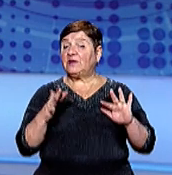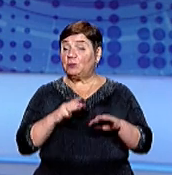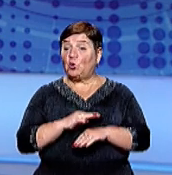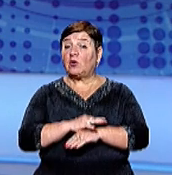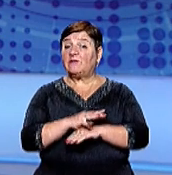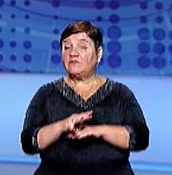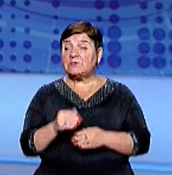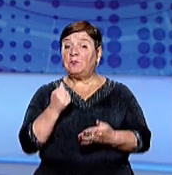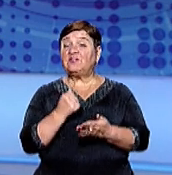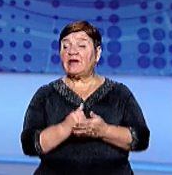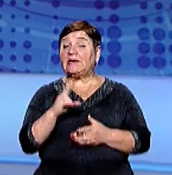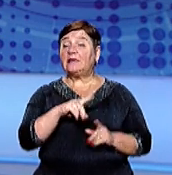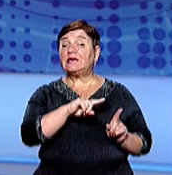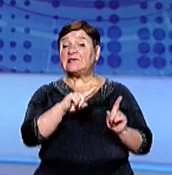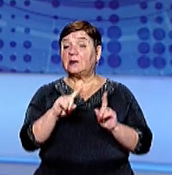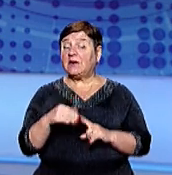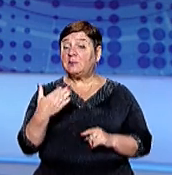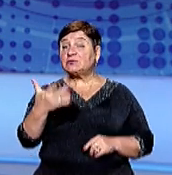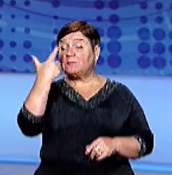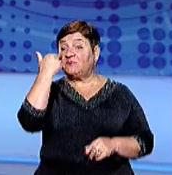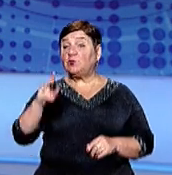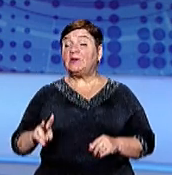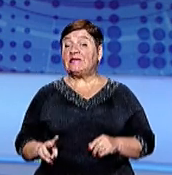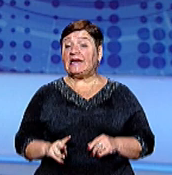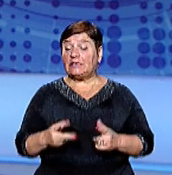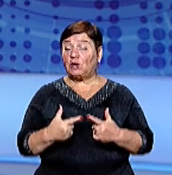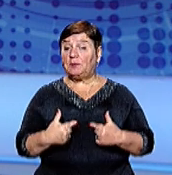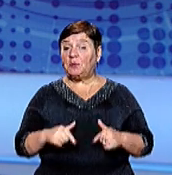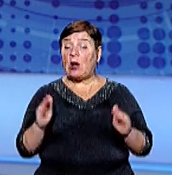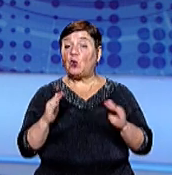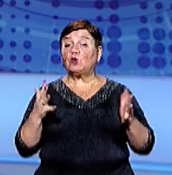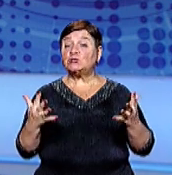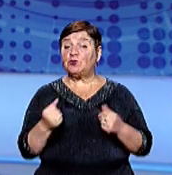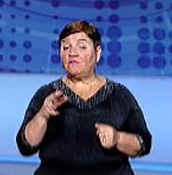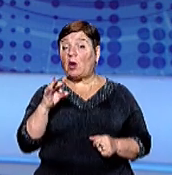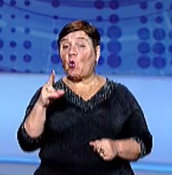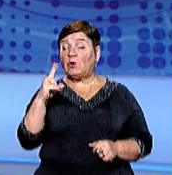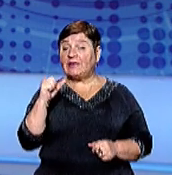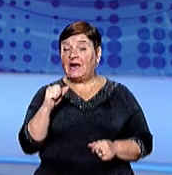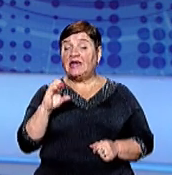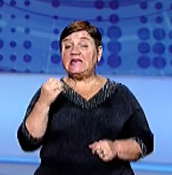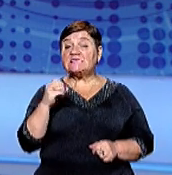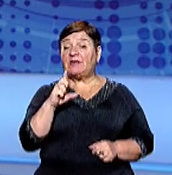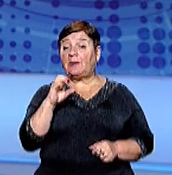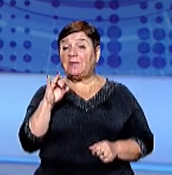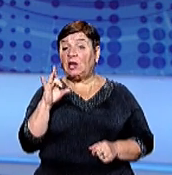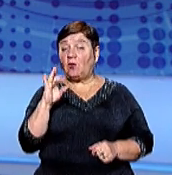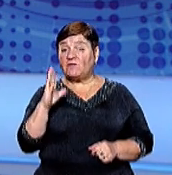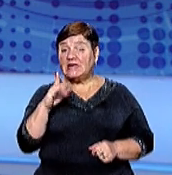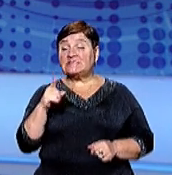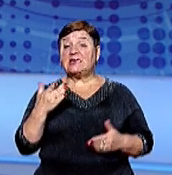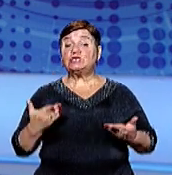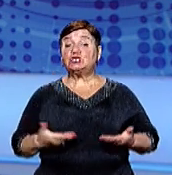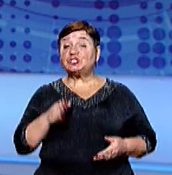коронавірусу підтвердили на Закарпатті, про це повідомила директорка Департаменту охорони здоров'я ОДА Єлизавета Біров За її словами, це